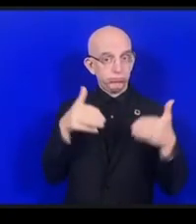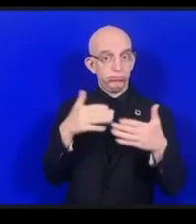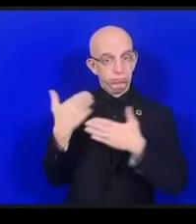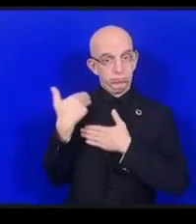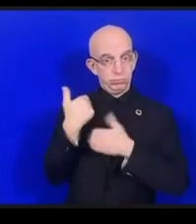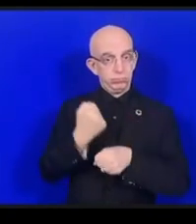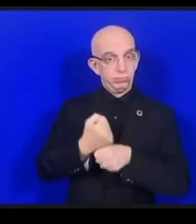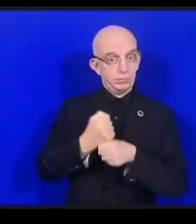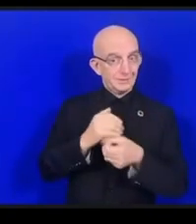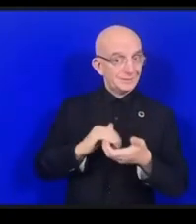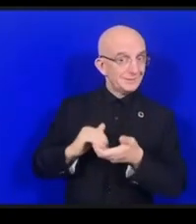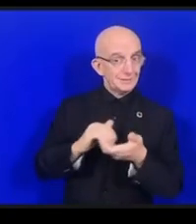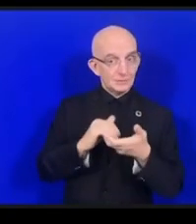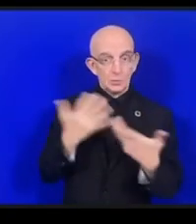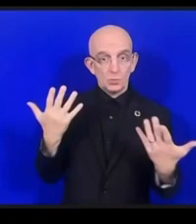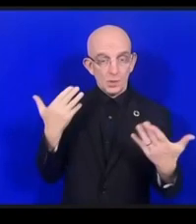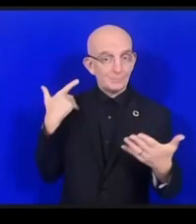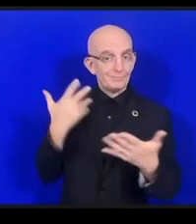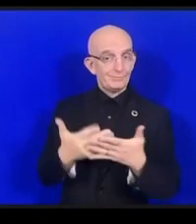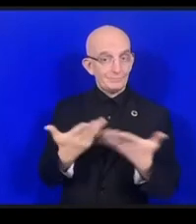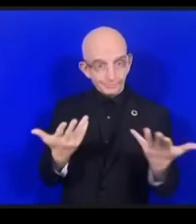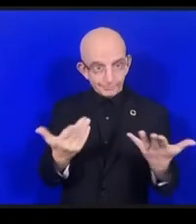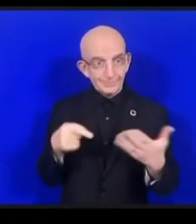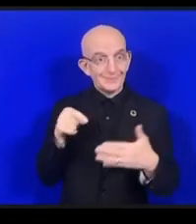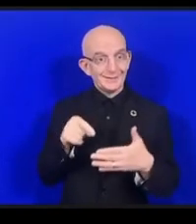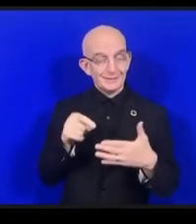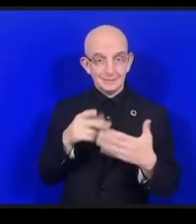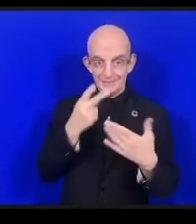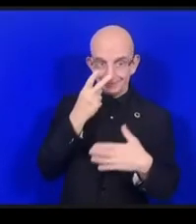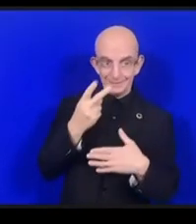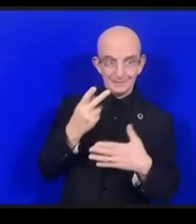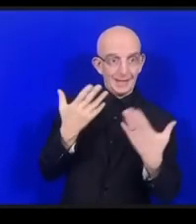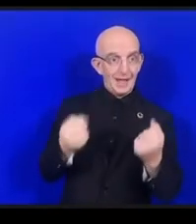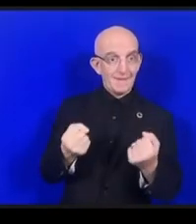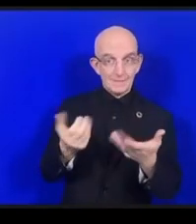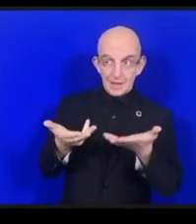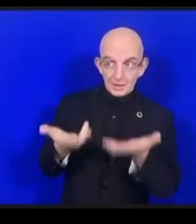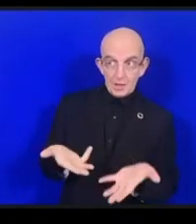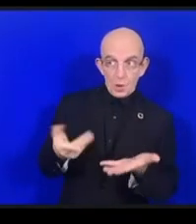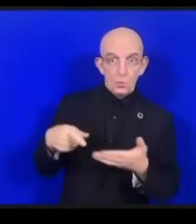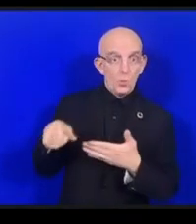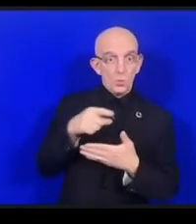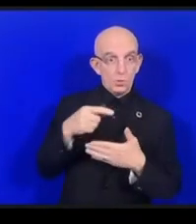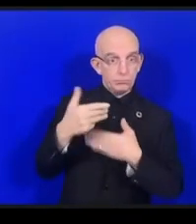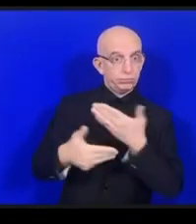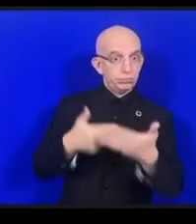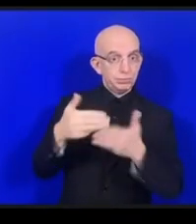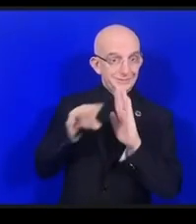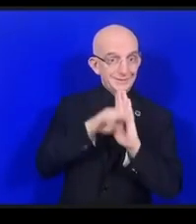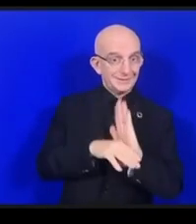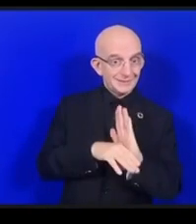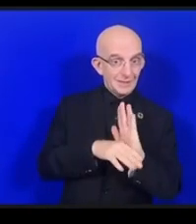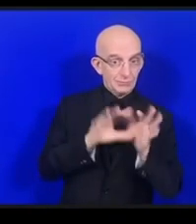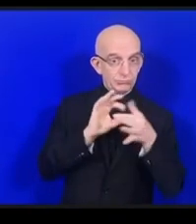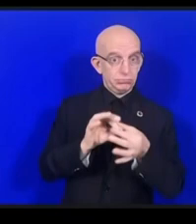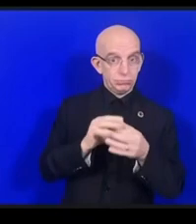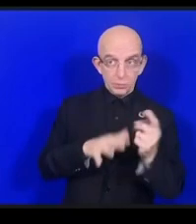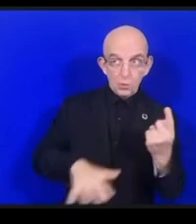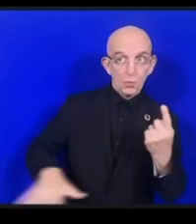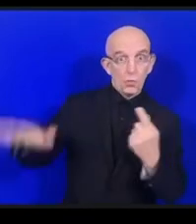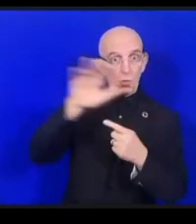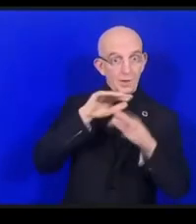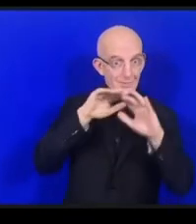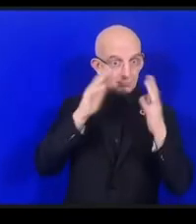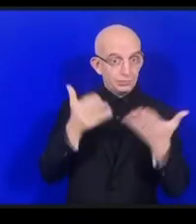既存の標準をインターネット全体であるいキシステム全体で導入することができなかったその失敗に基づいて